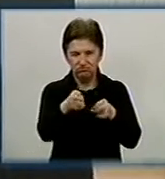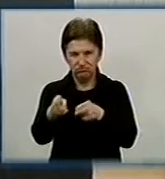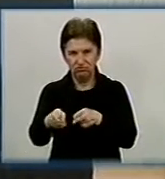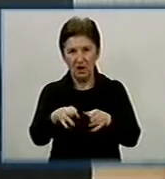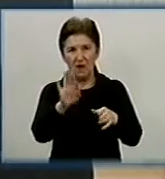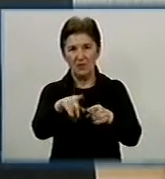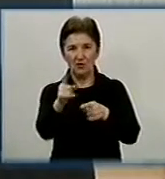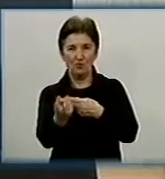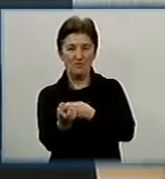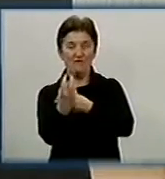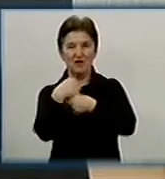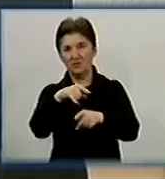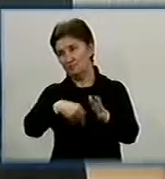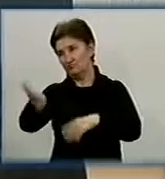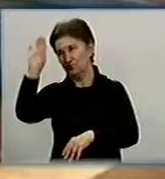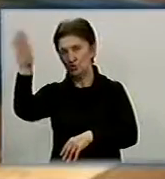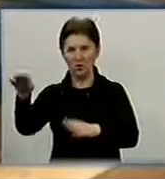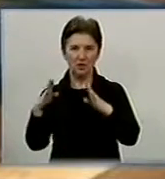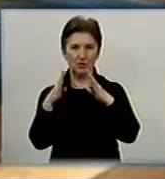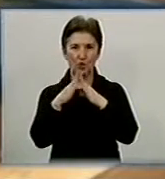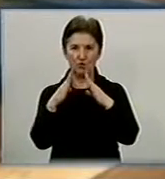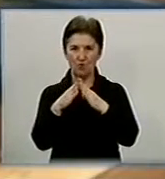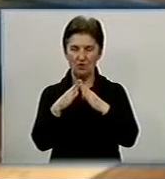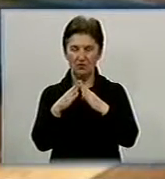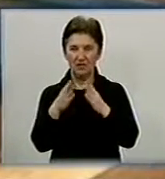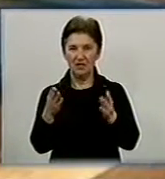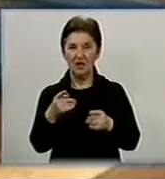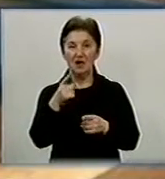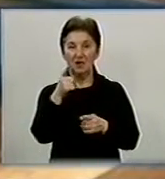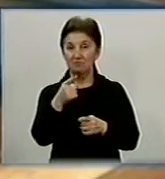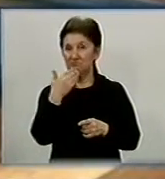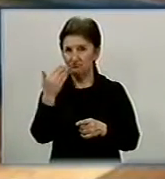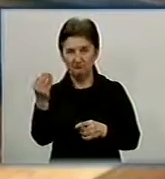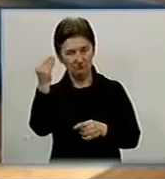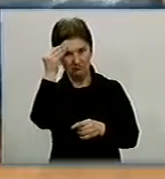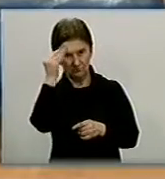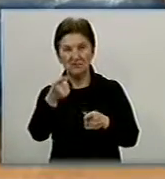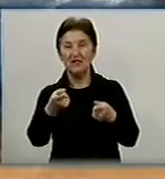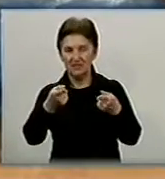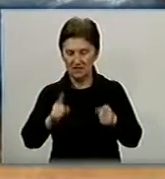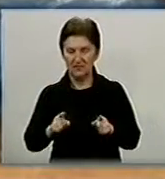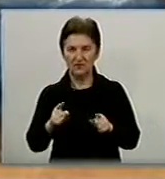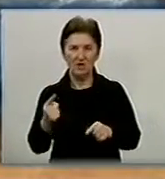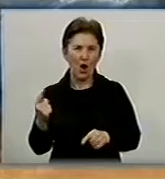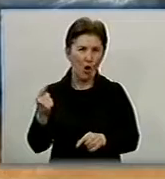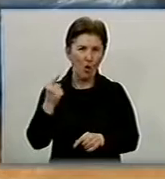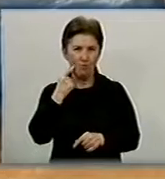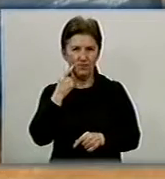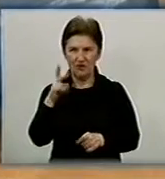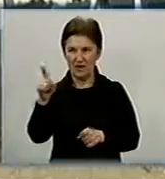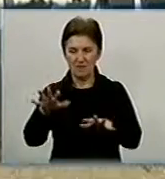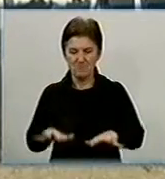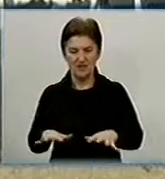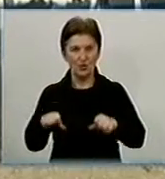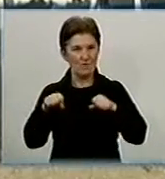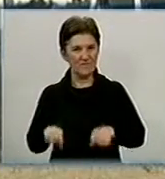психдиспансера і пішов додому. Аналітика-психолога справдилась, підозрюваний дійсно розповідає про образу населищну владу. А